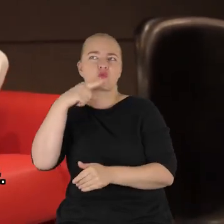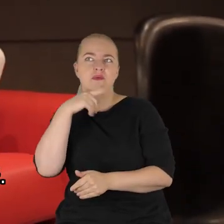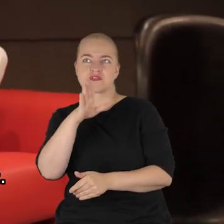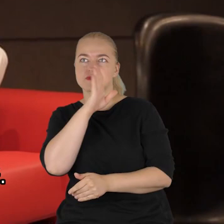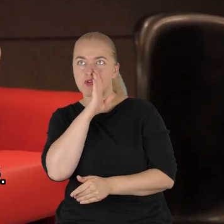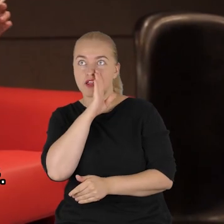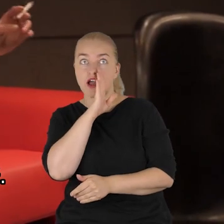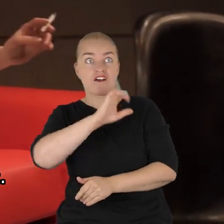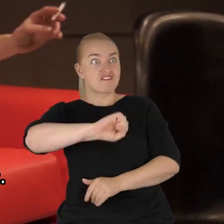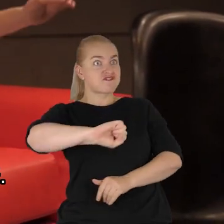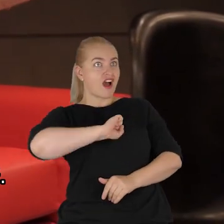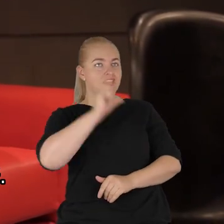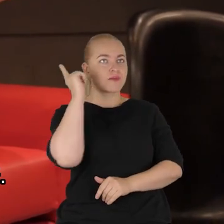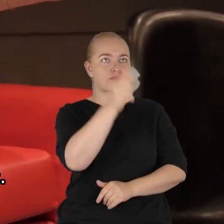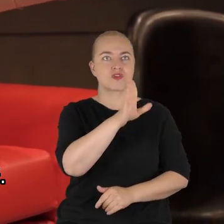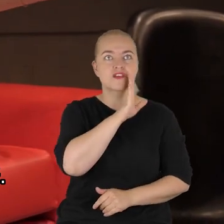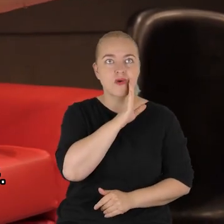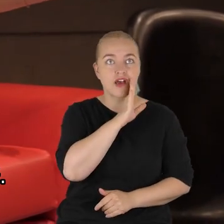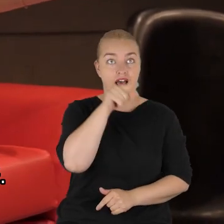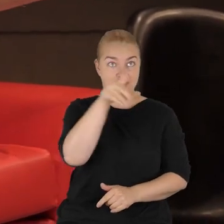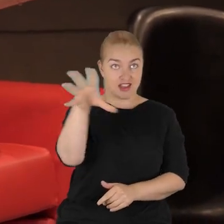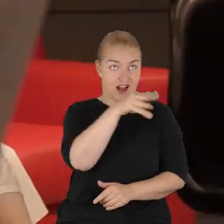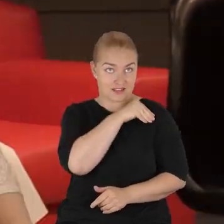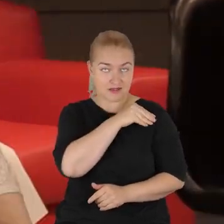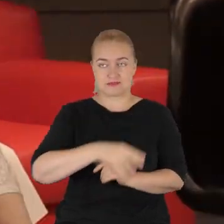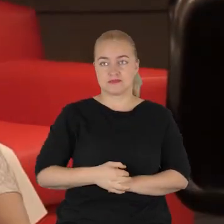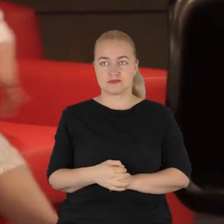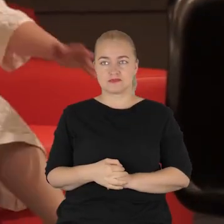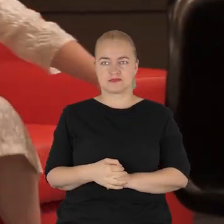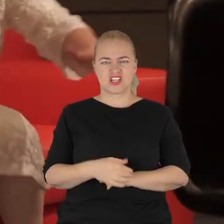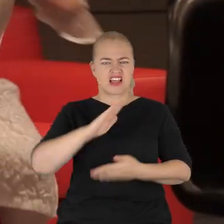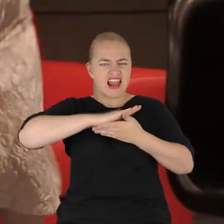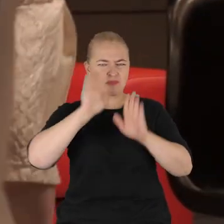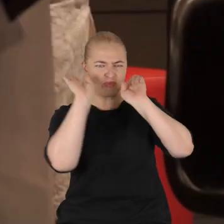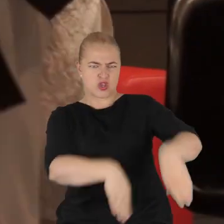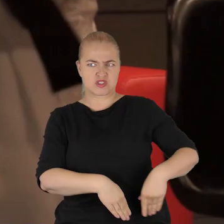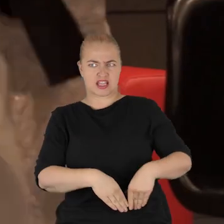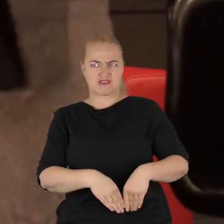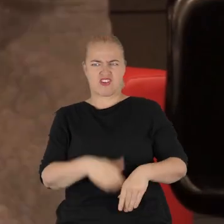Ale fajnie, pójdę, nie? Pójdę się wyspowiadać, ale Ty się ze mną wspominałeś. Zostaw ten rapto, no!